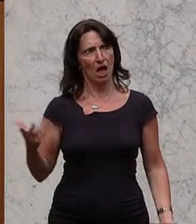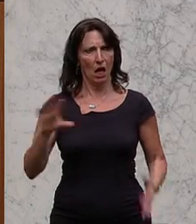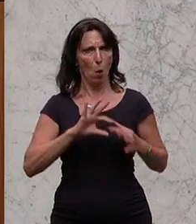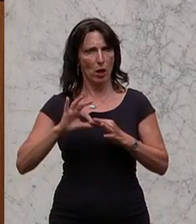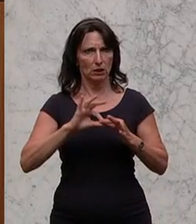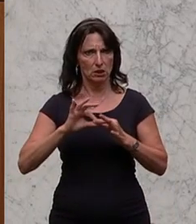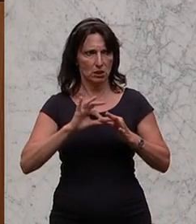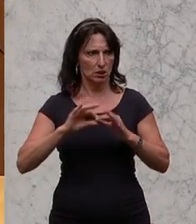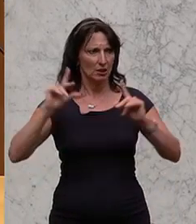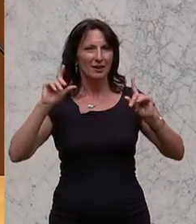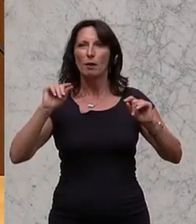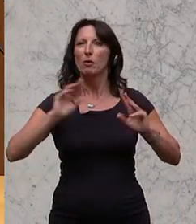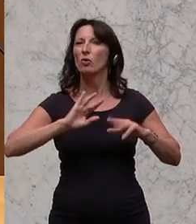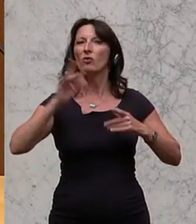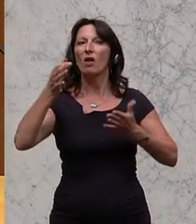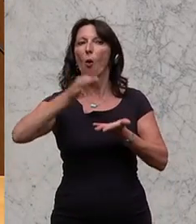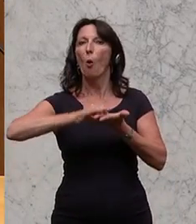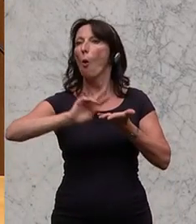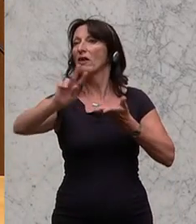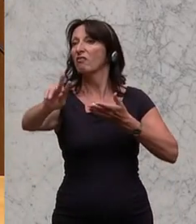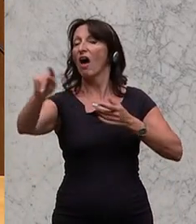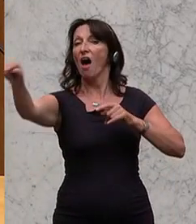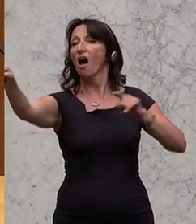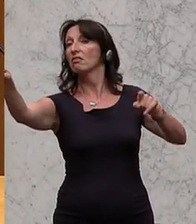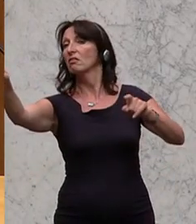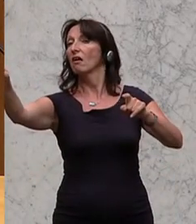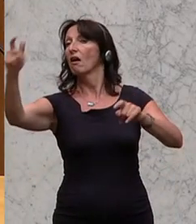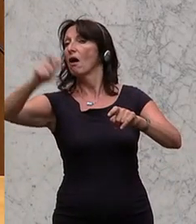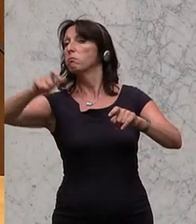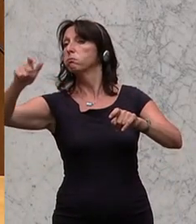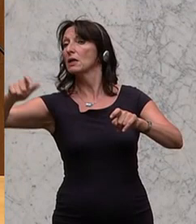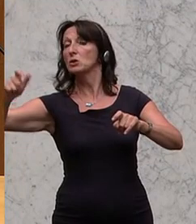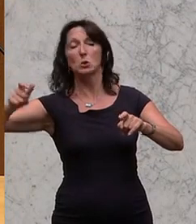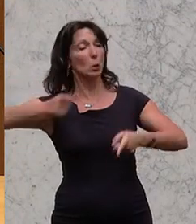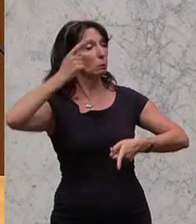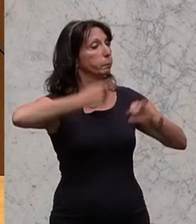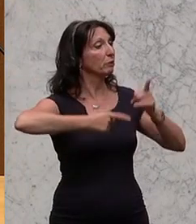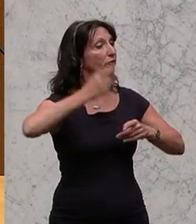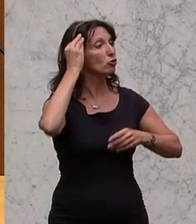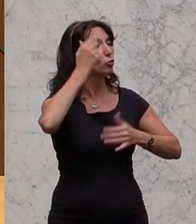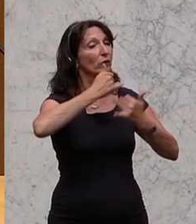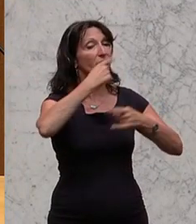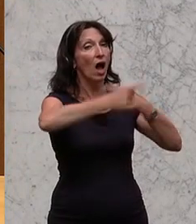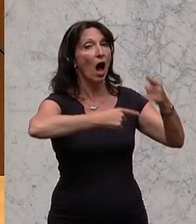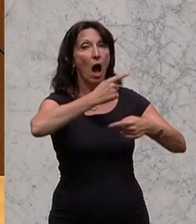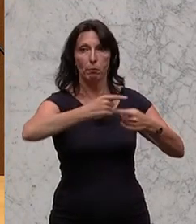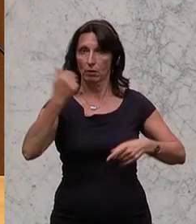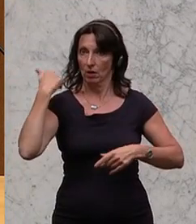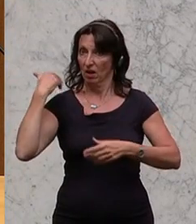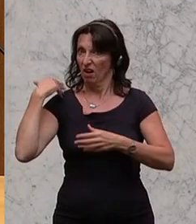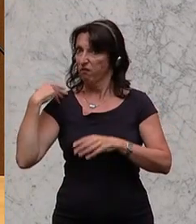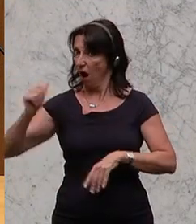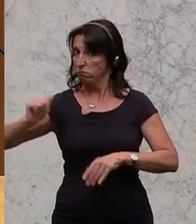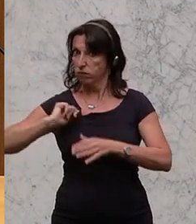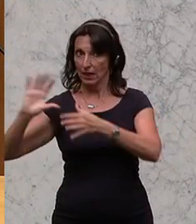fernen Orten wird von Menschen festgelegt, was dann an Schulen passieren soll. Durch eine militärische Kette wird es weitergegeben.